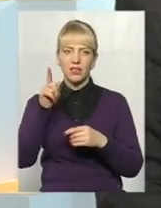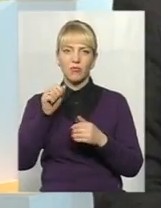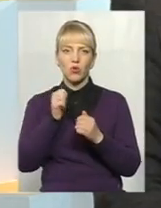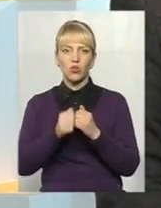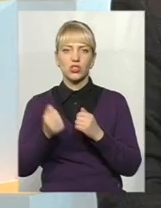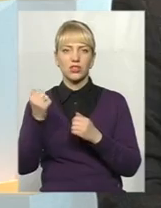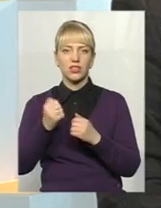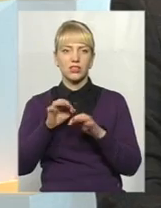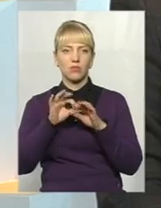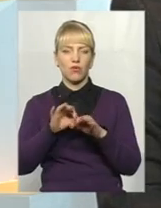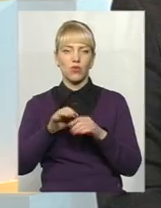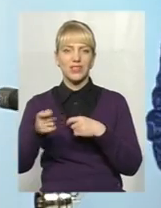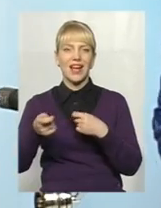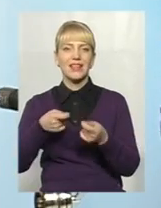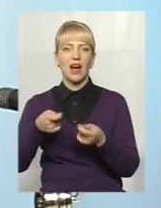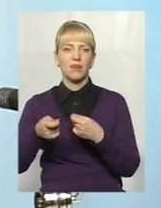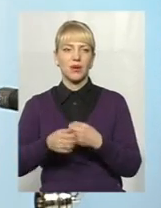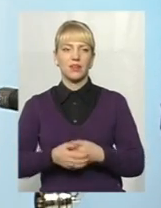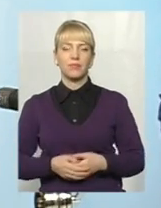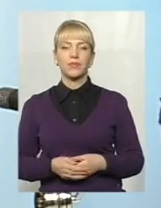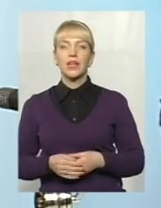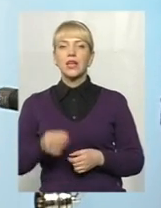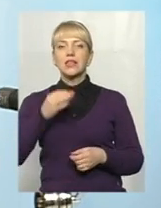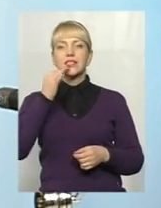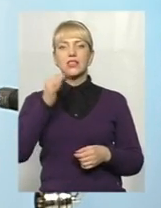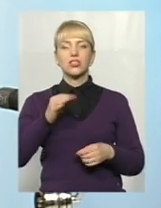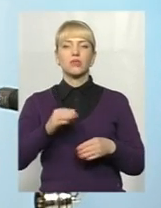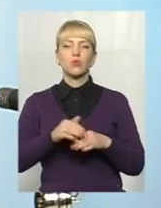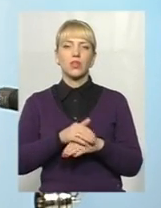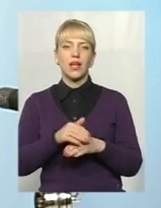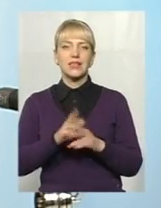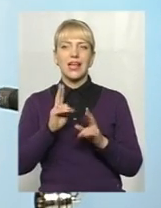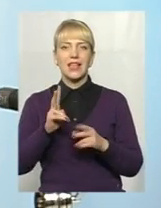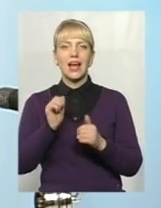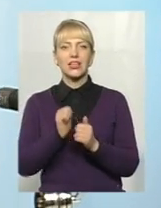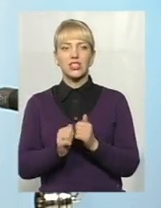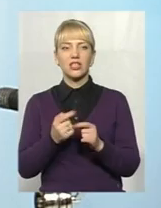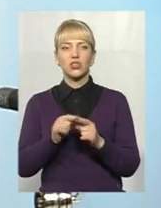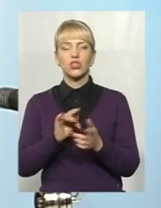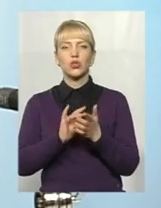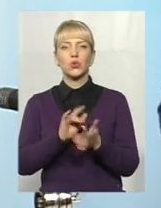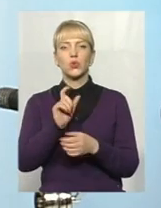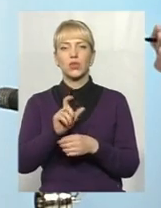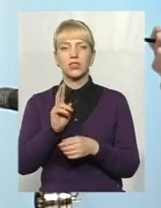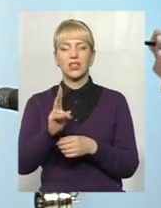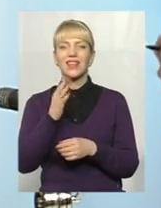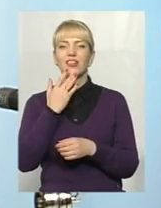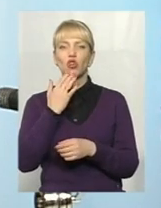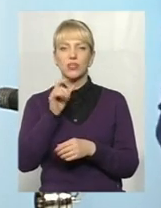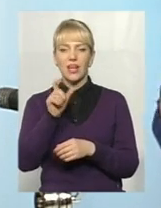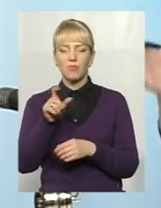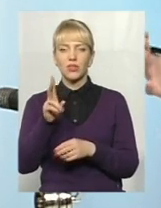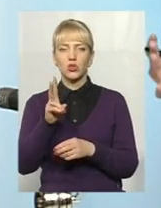ярмарка відбувається. Скажіть, будь ласка, до речі, а як часто ті туристи іноземні, які випадково